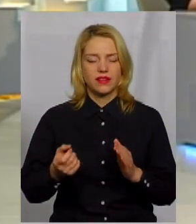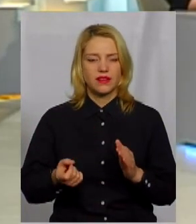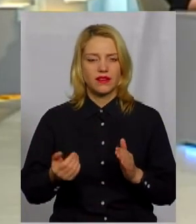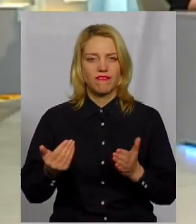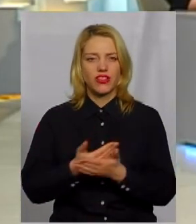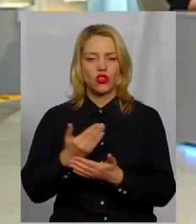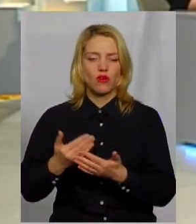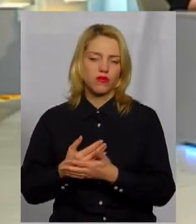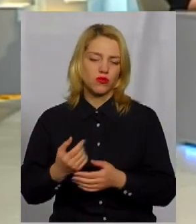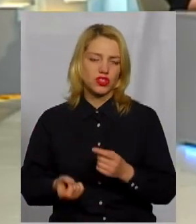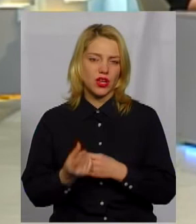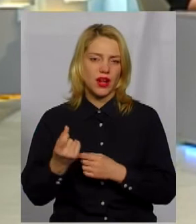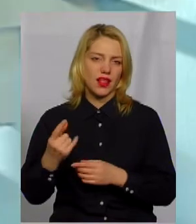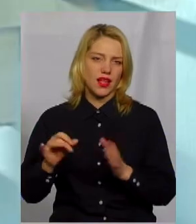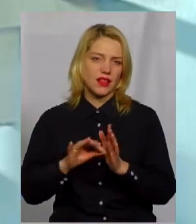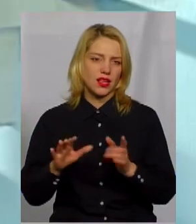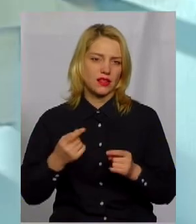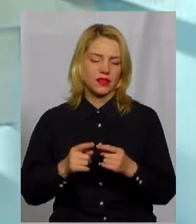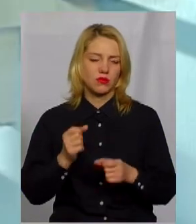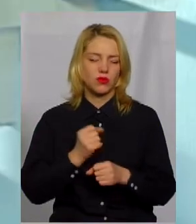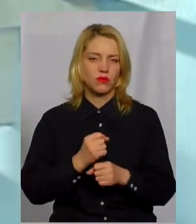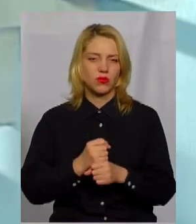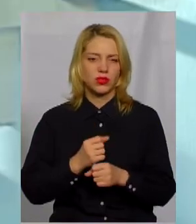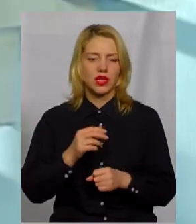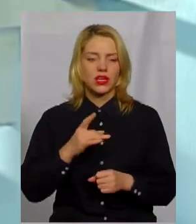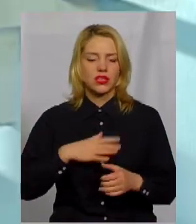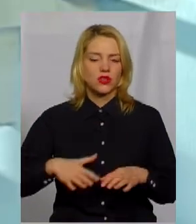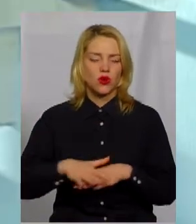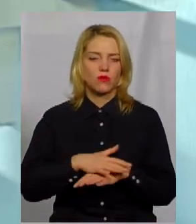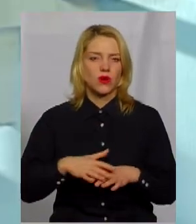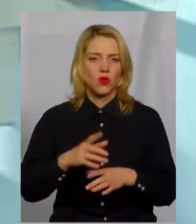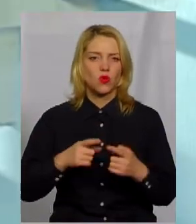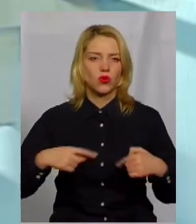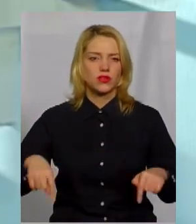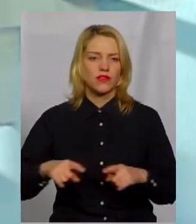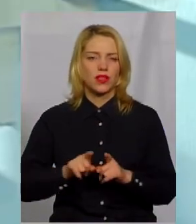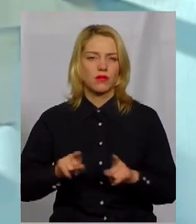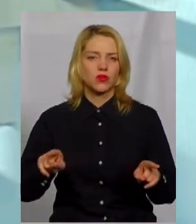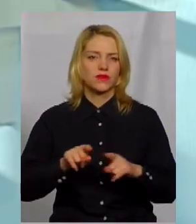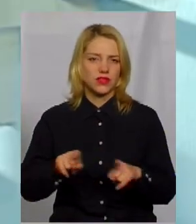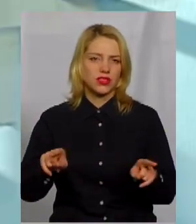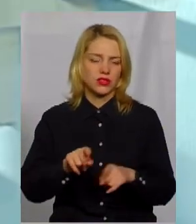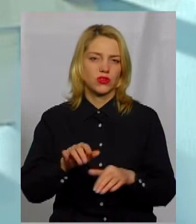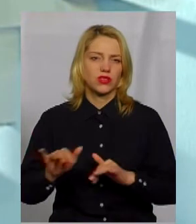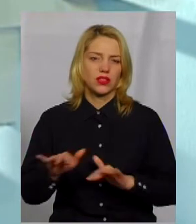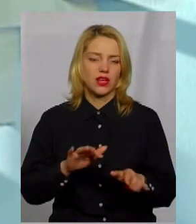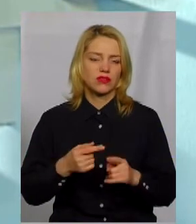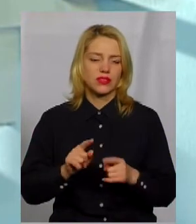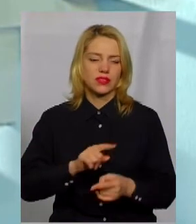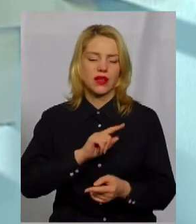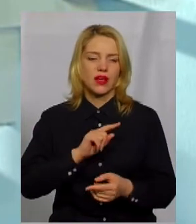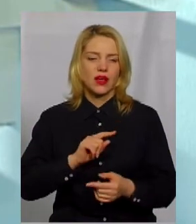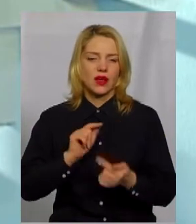в перспективі. Це робота з громадськістю в сфері інформаційно-просвітницької діяльності по цій темі. Це питання протидії